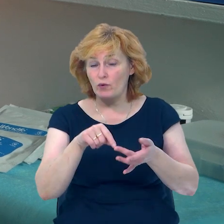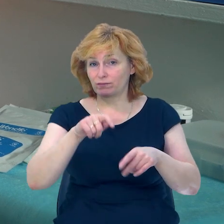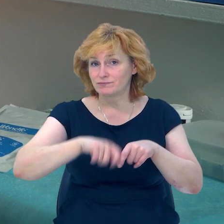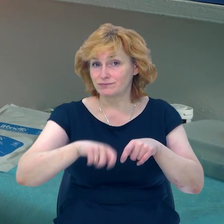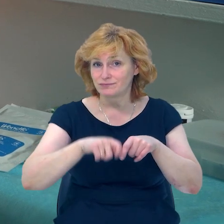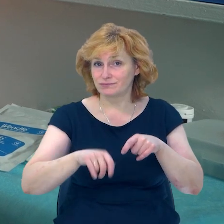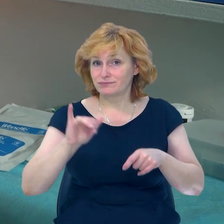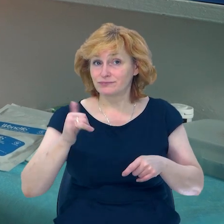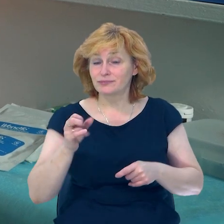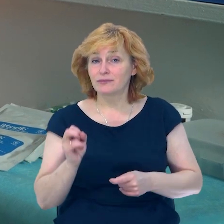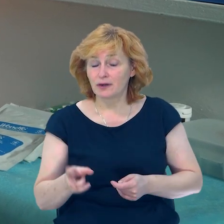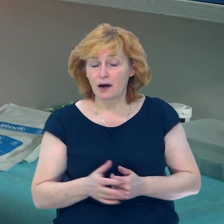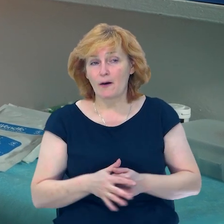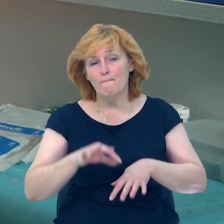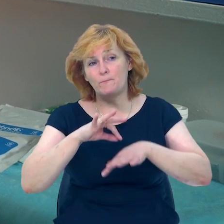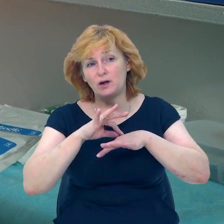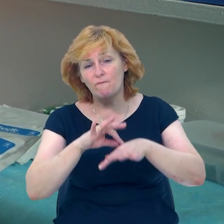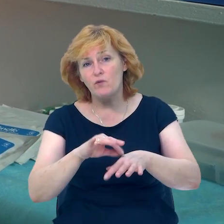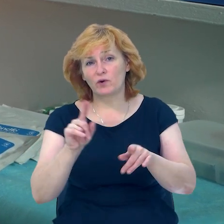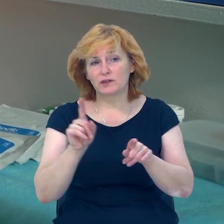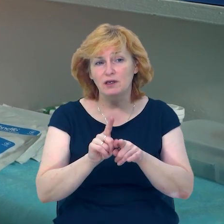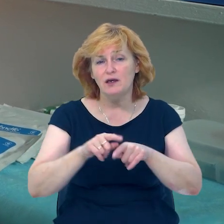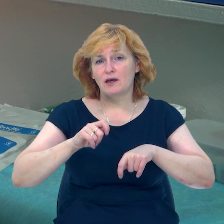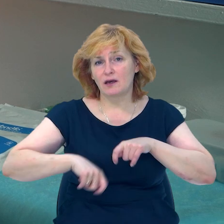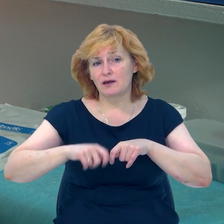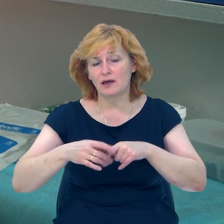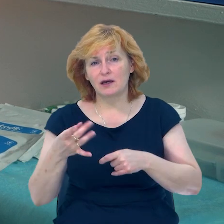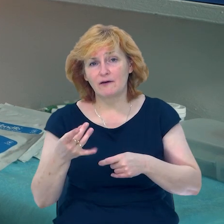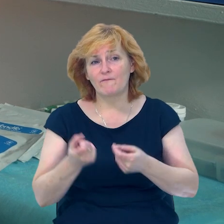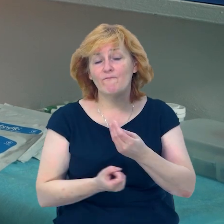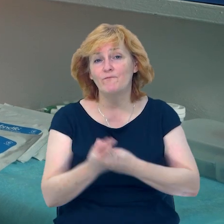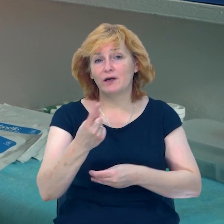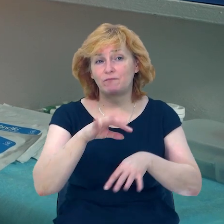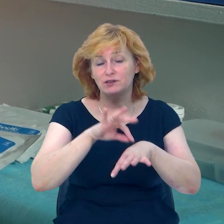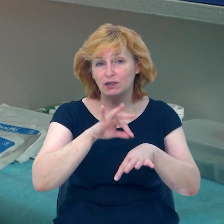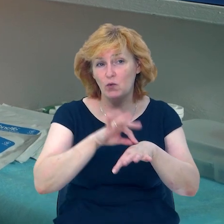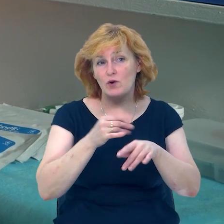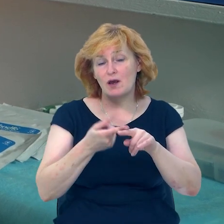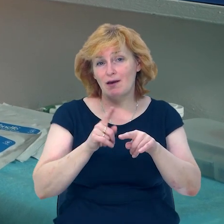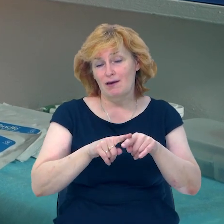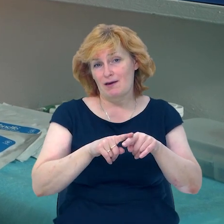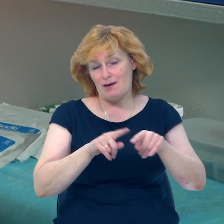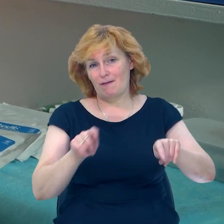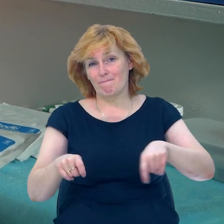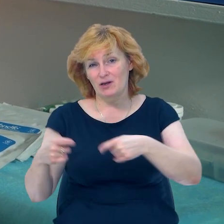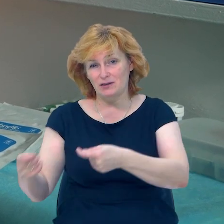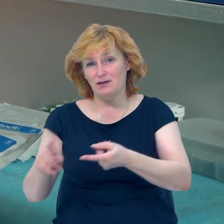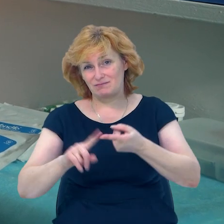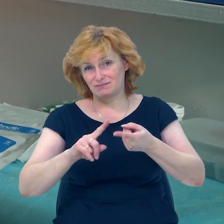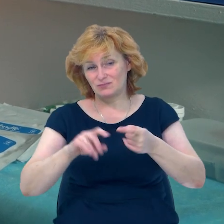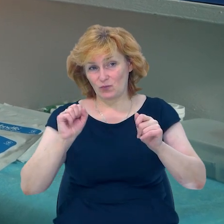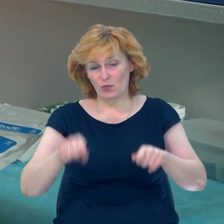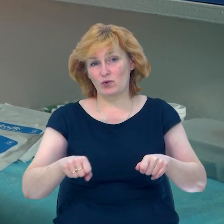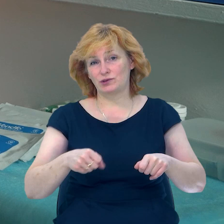у жінок, а також проводимо комбіновані тести на виявлені захворювань, які передаються статевим шляхом. Це вірусні